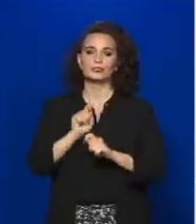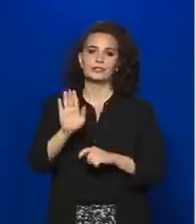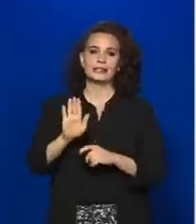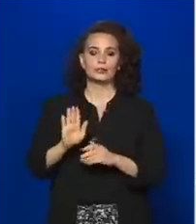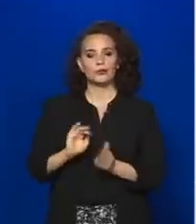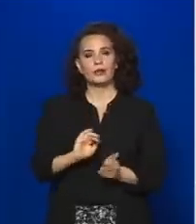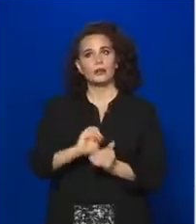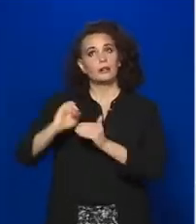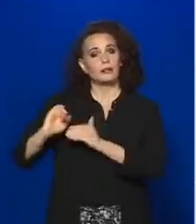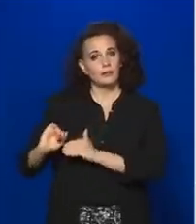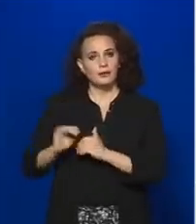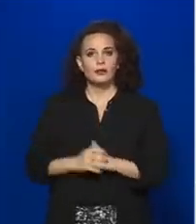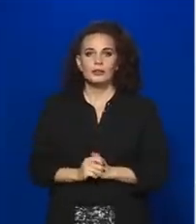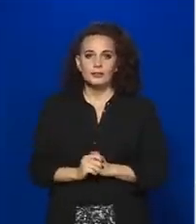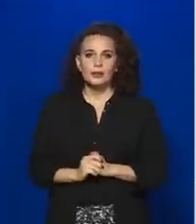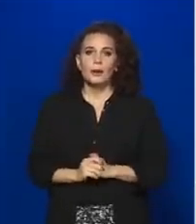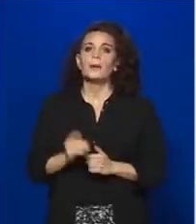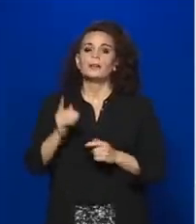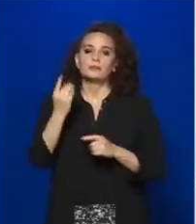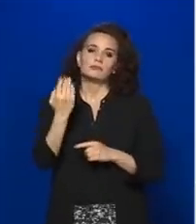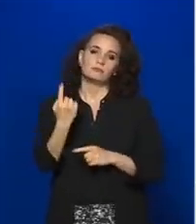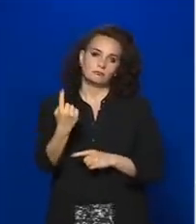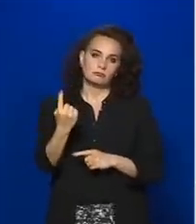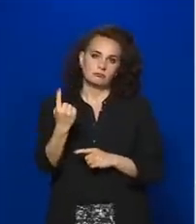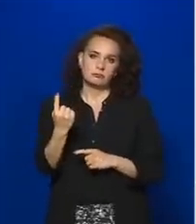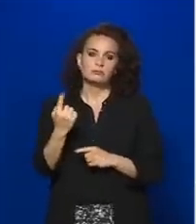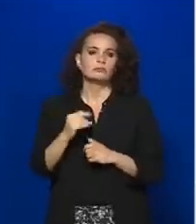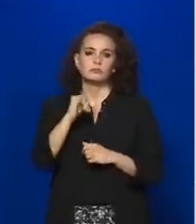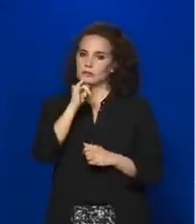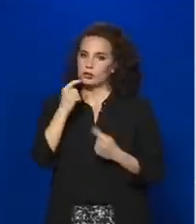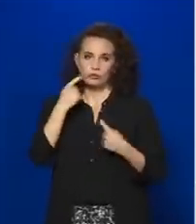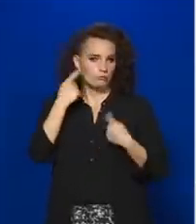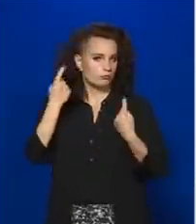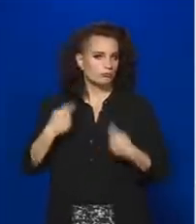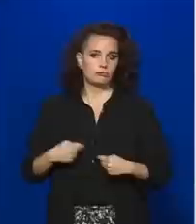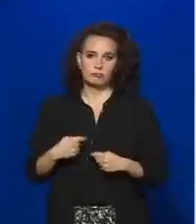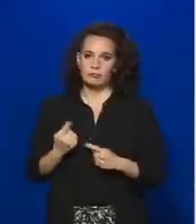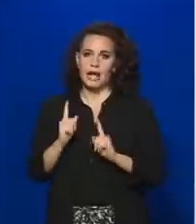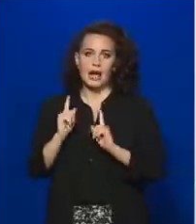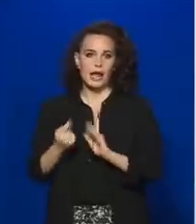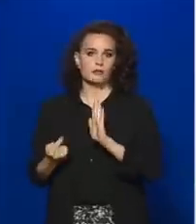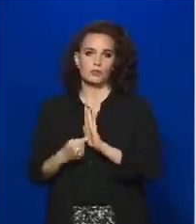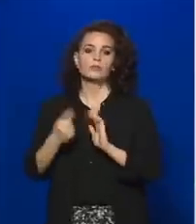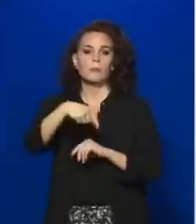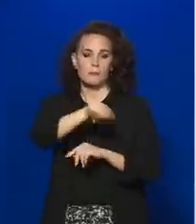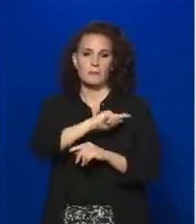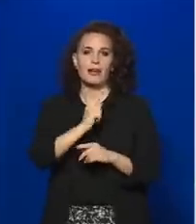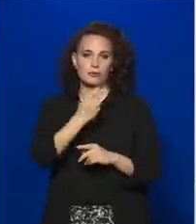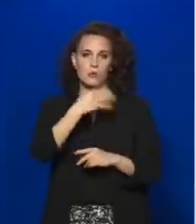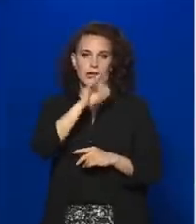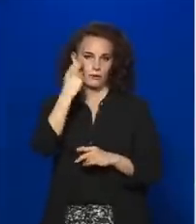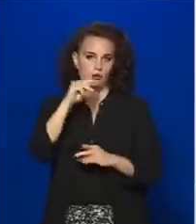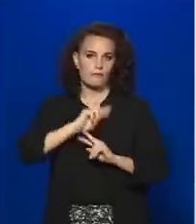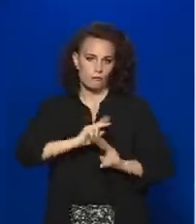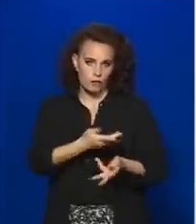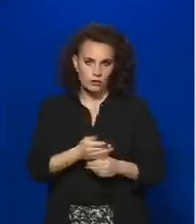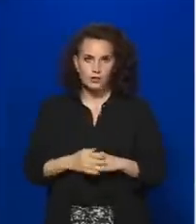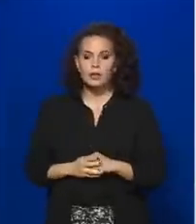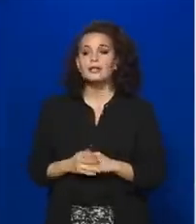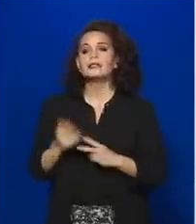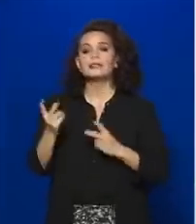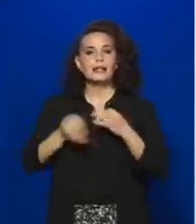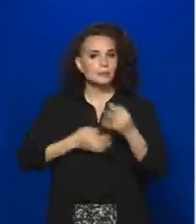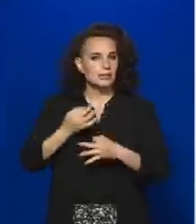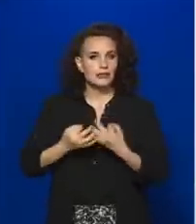főpolgármesternek szemben más kerületi polgármesterekkel nincs határozott álláspontja, természetesen a döntésfelelősségét a kormány